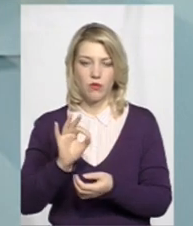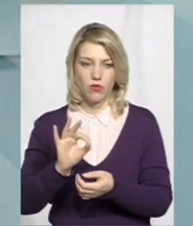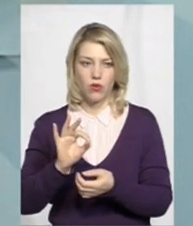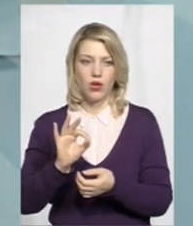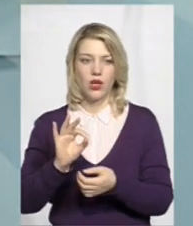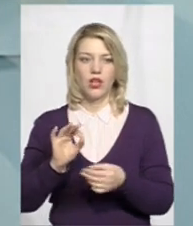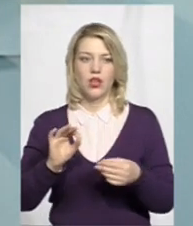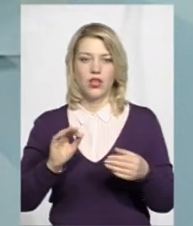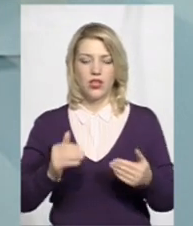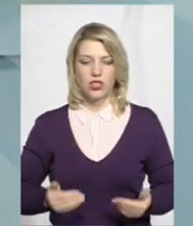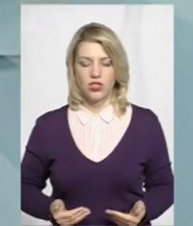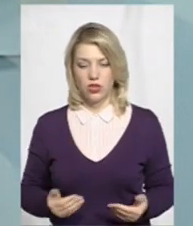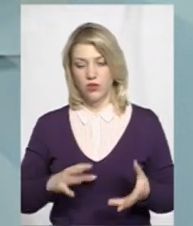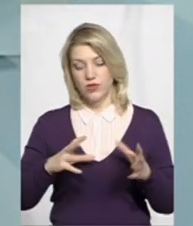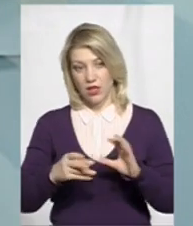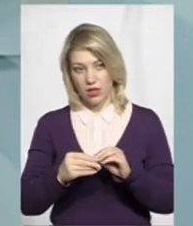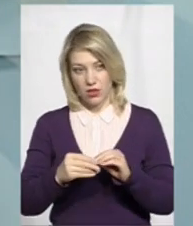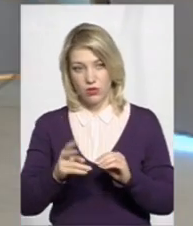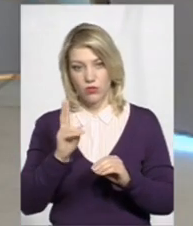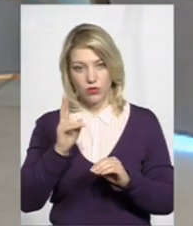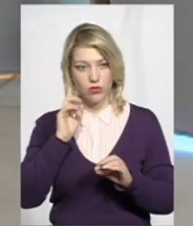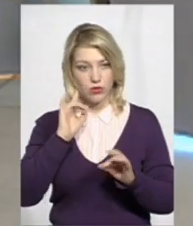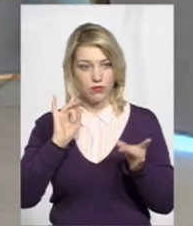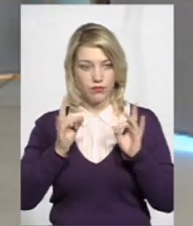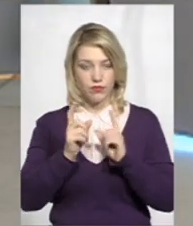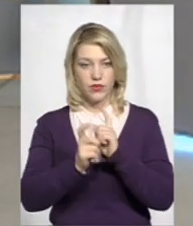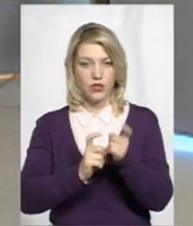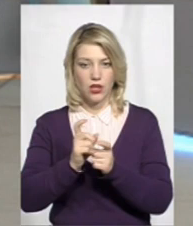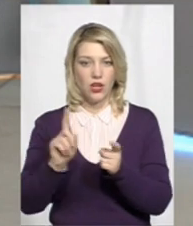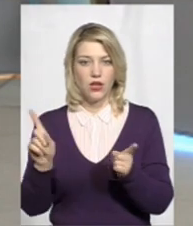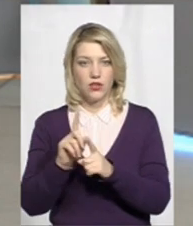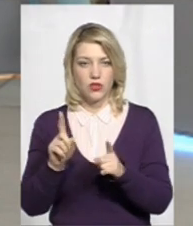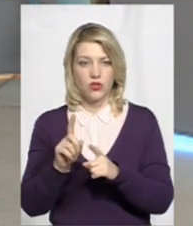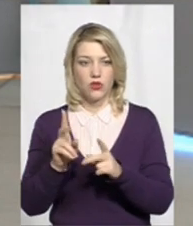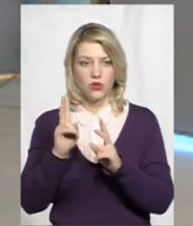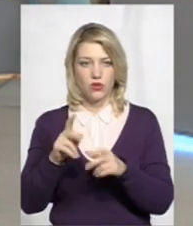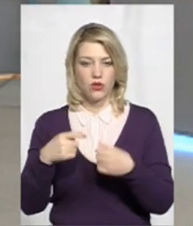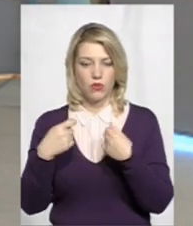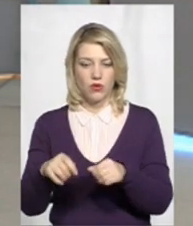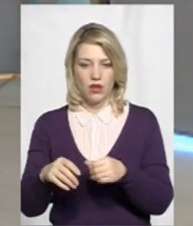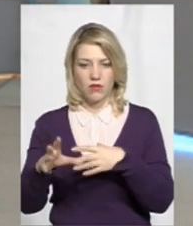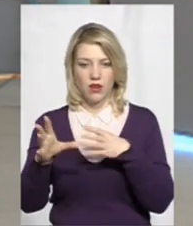загалом хтось пустив чутки, що просто продали їх з будинками.